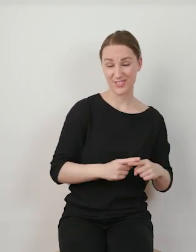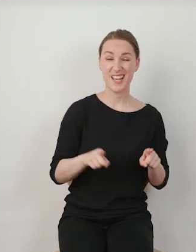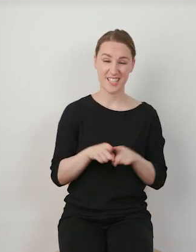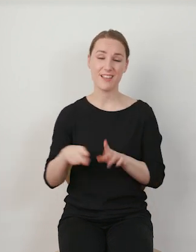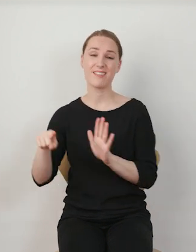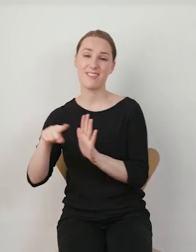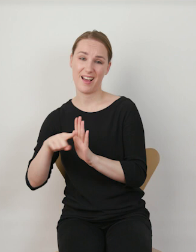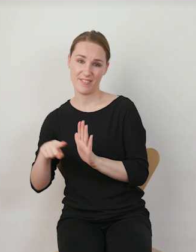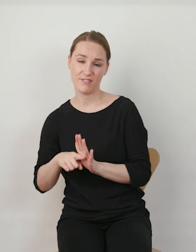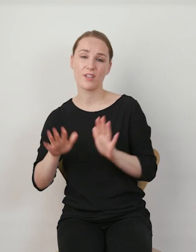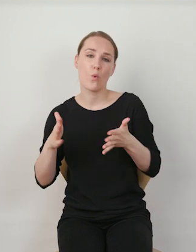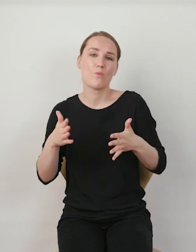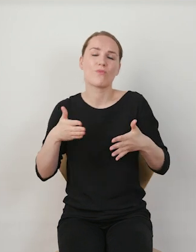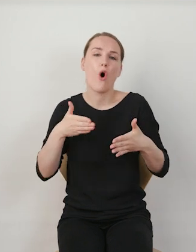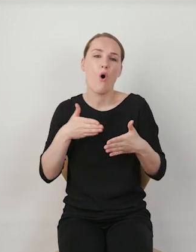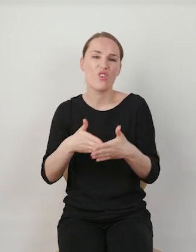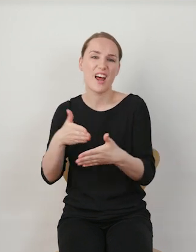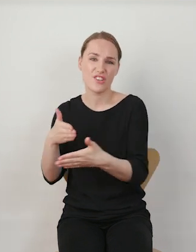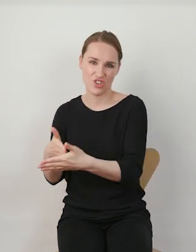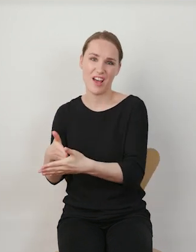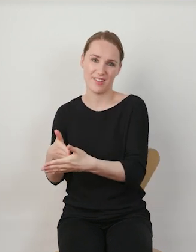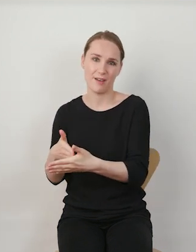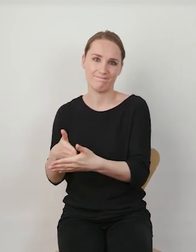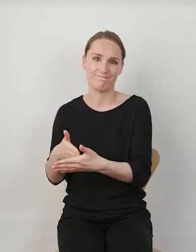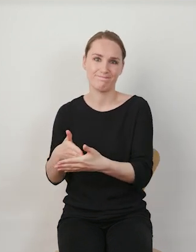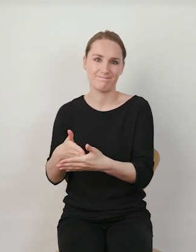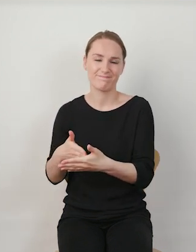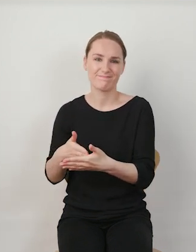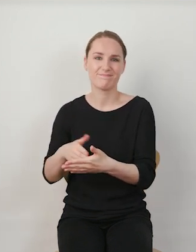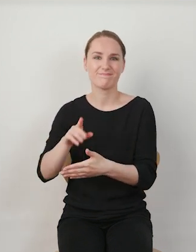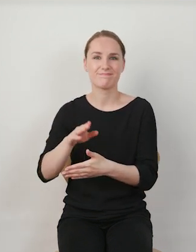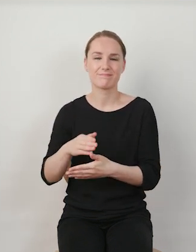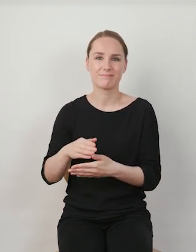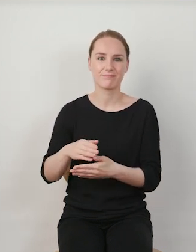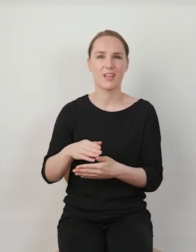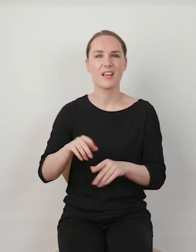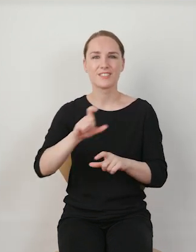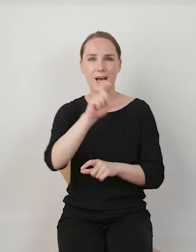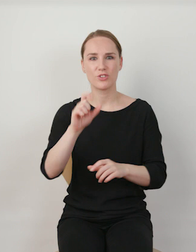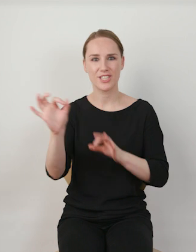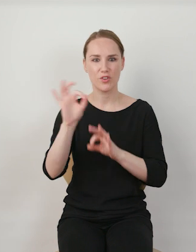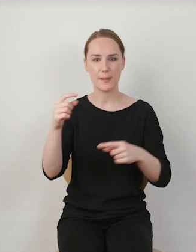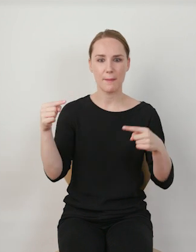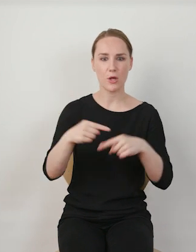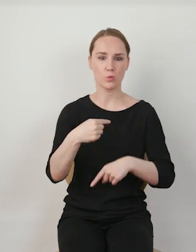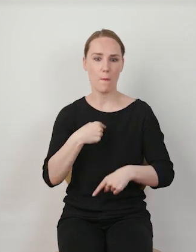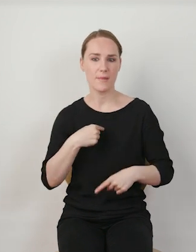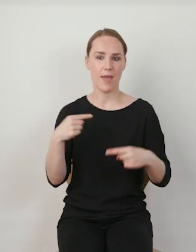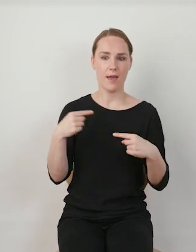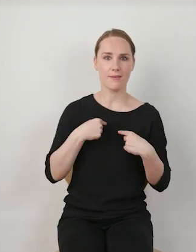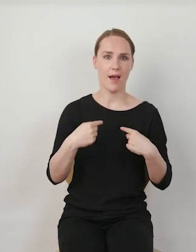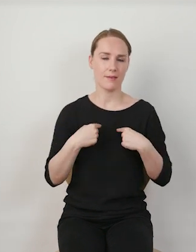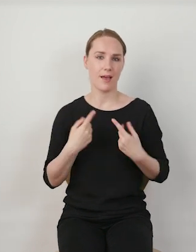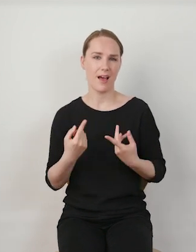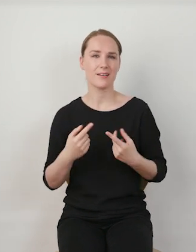właśnie to ograniczanie nas. Coraz ciężej będzie nam wychodzić z bańek filtrujących, z bańek filtracyjnych, a tym samym